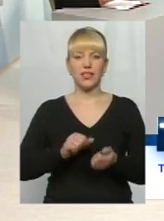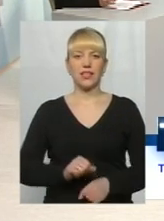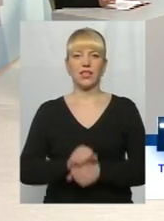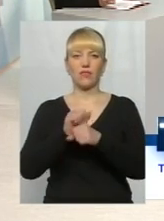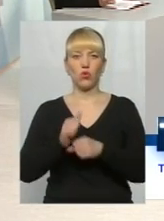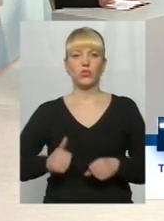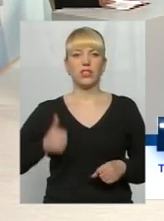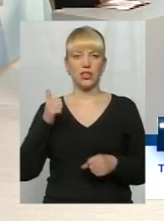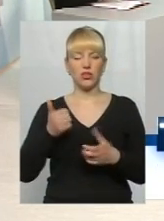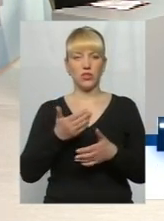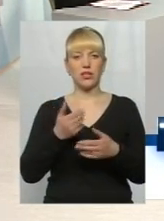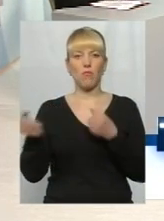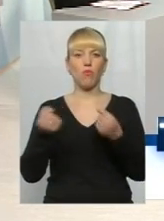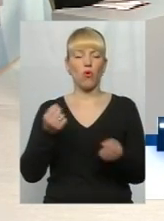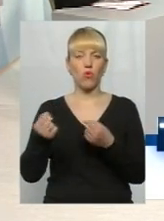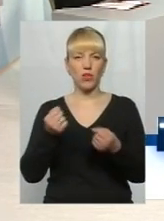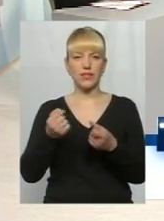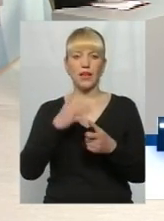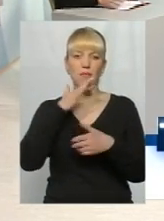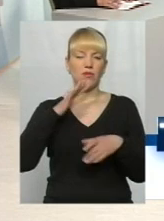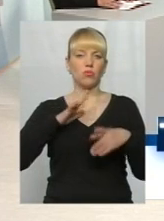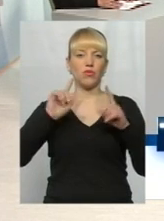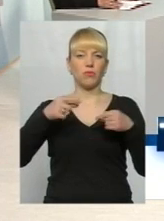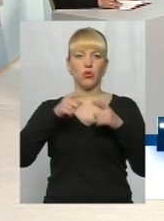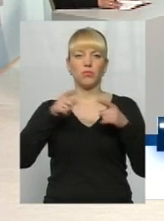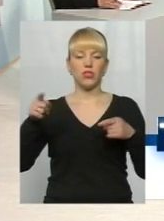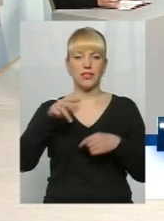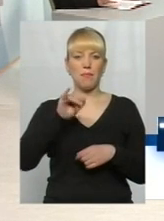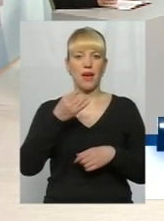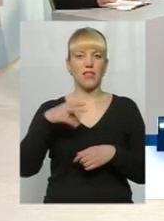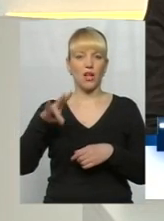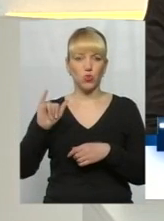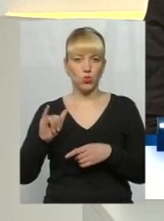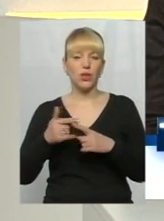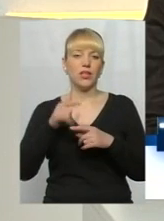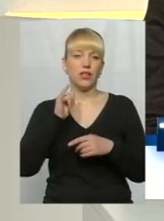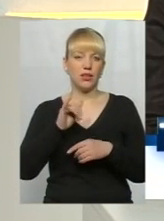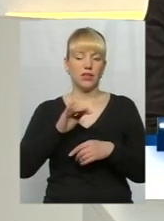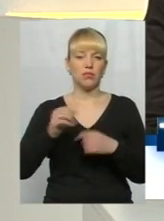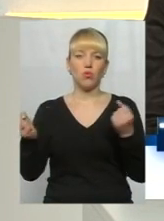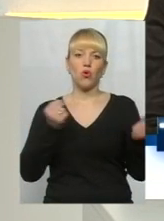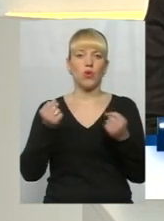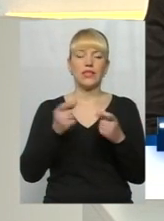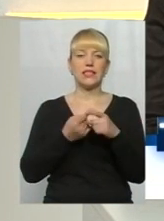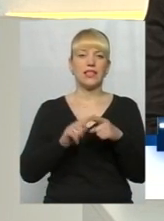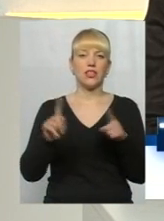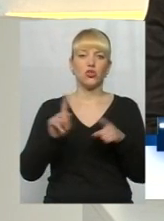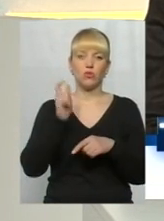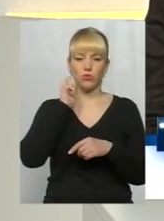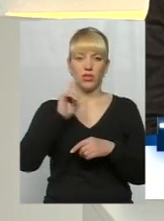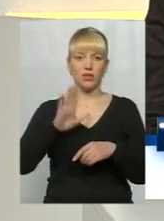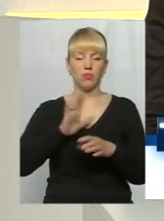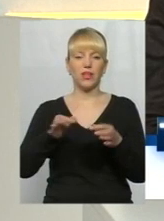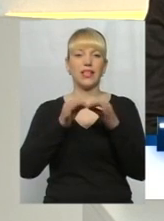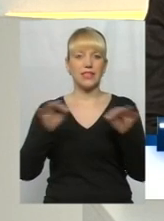боролися, ну, багато було, да, вимог під час Майдану. І, зокрема, боролися за те, щоб Україна стала наша